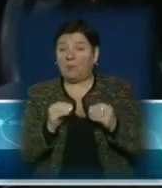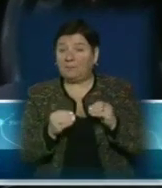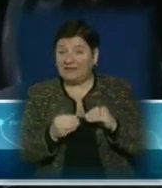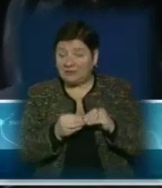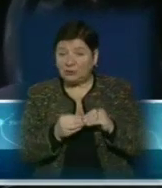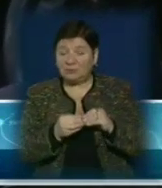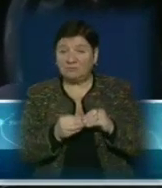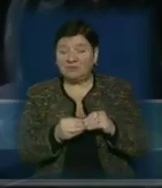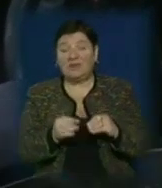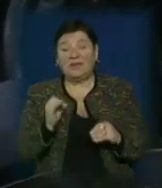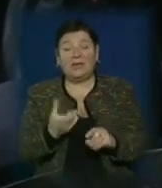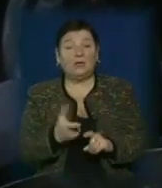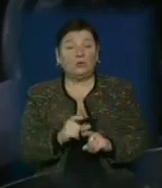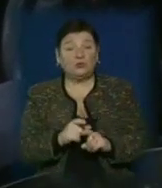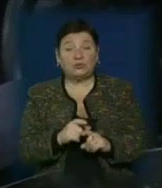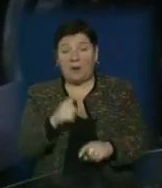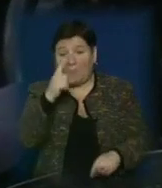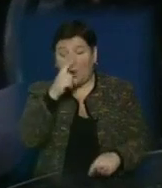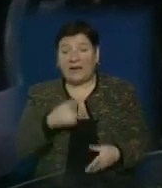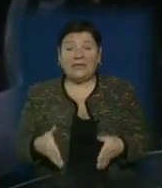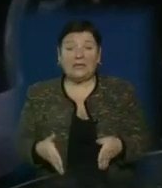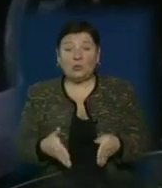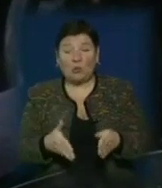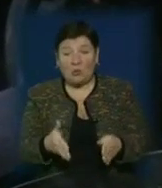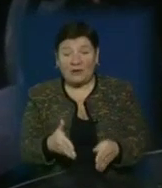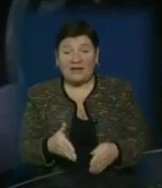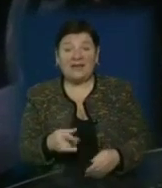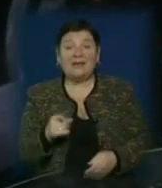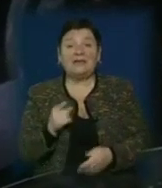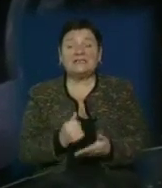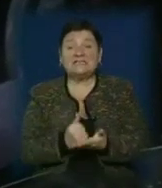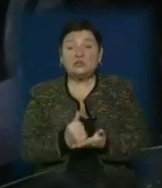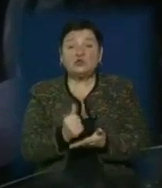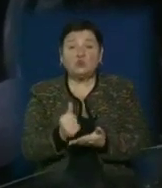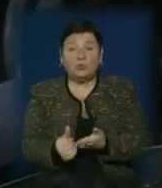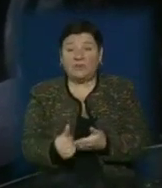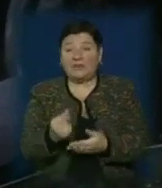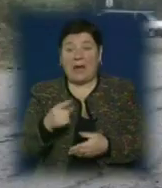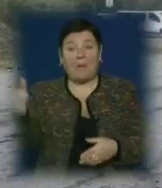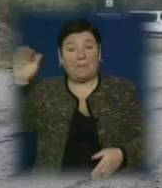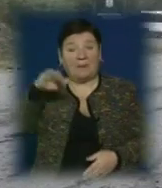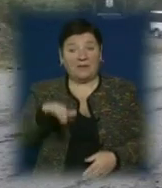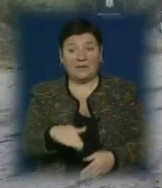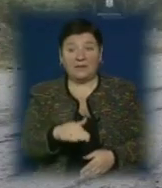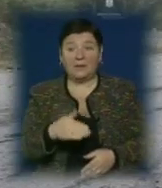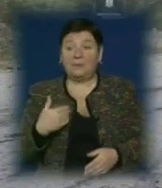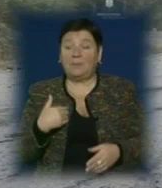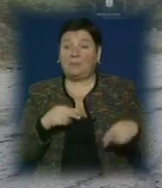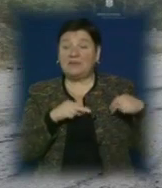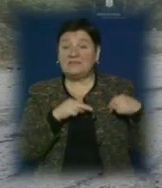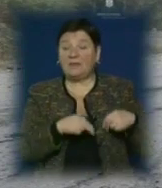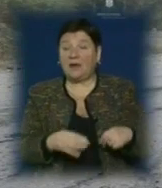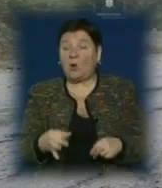і також дуже погані на якість і суви, як на Сенверському перевалі. На заваді працівникам